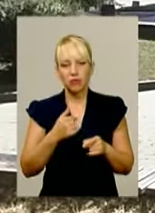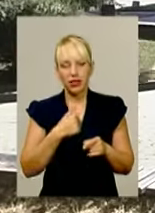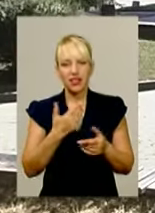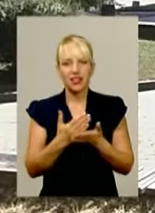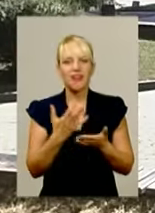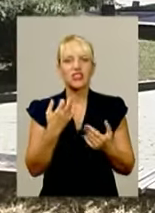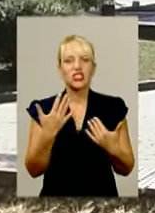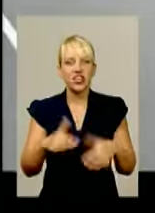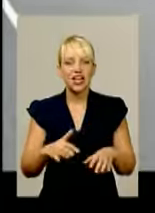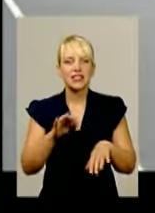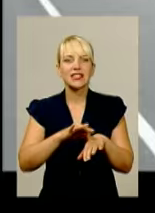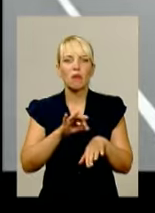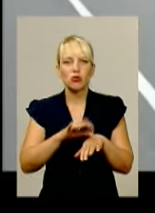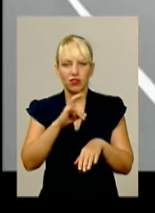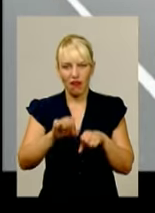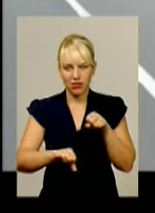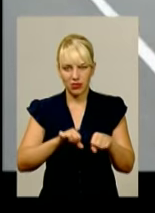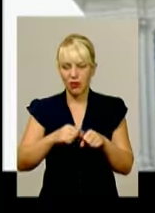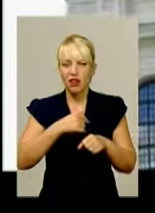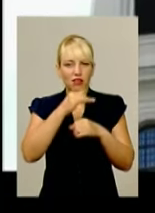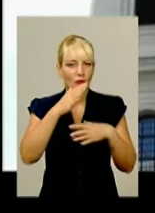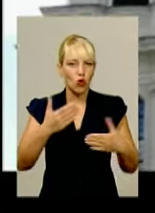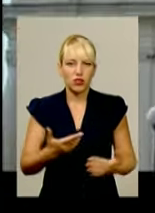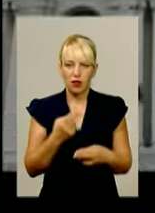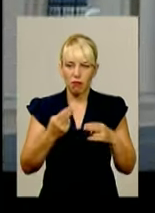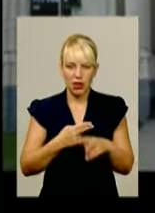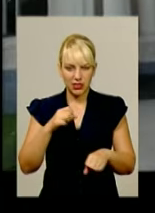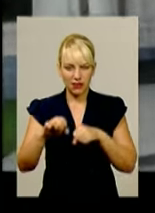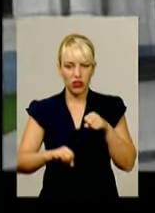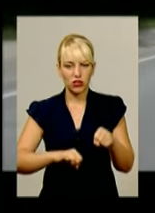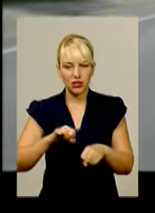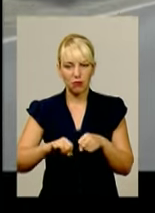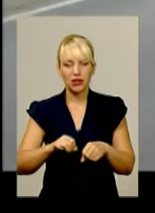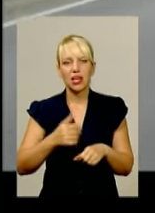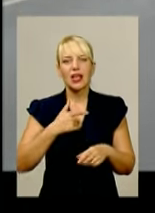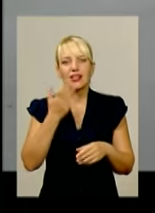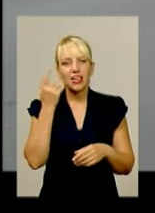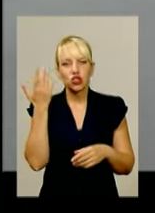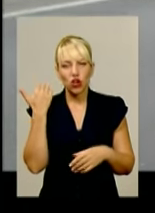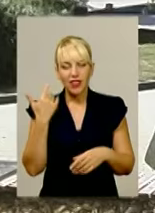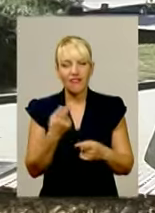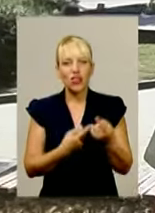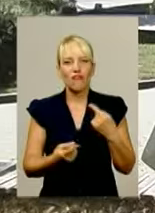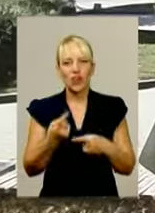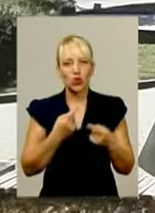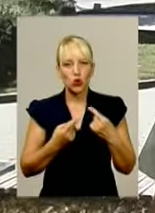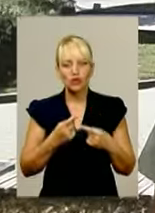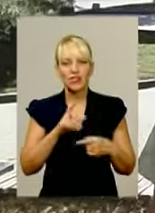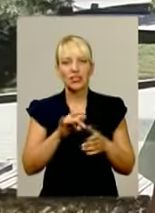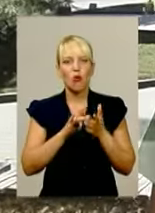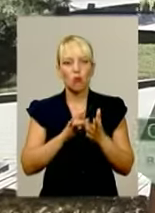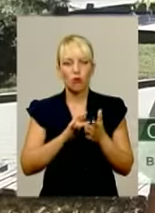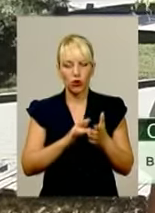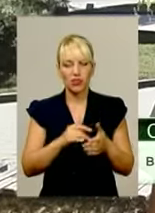І без них жити не можу. Нещодавно Сергій Толстікін повернувся з чергової подорожі, під час якої відвідував три країни. Ми відвідали